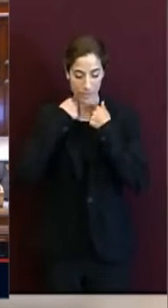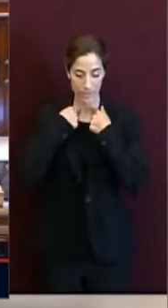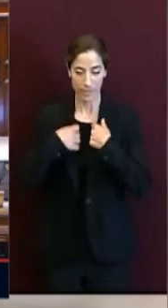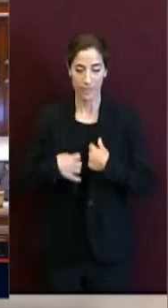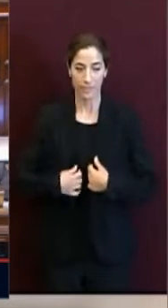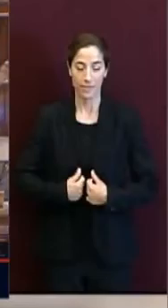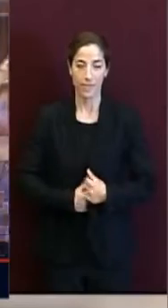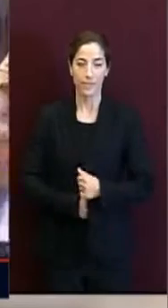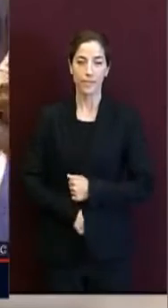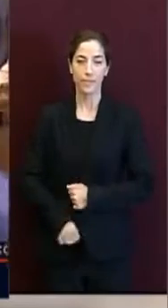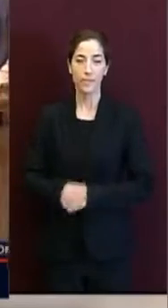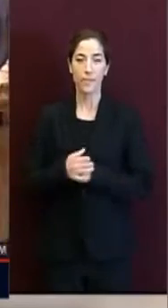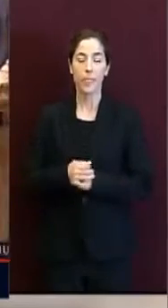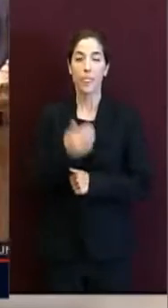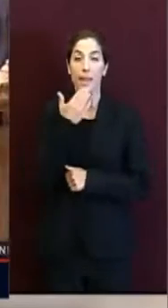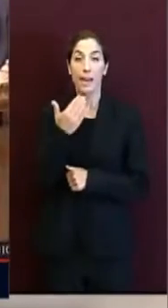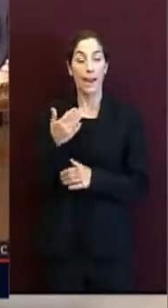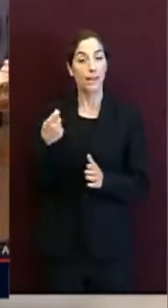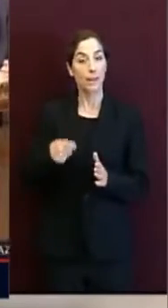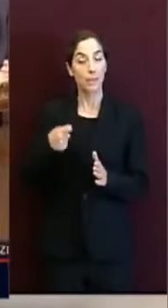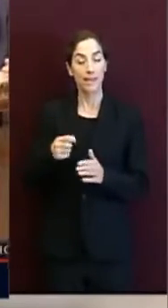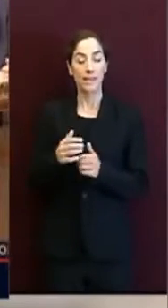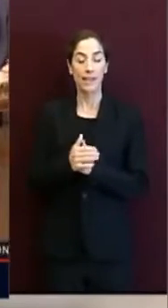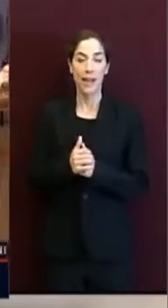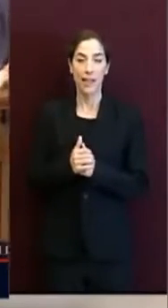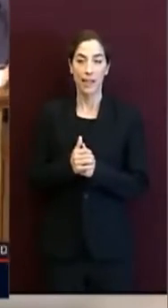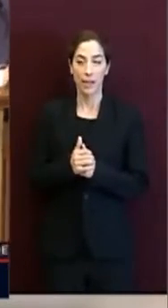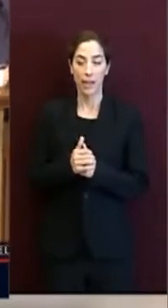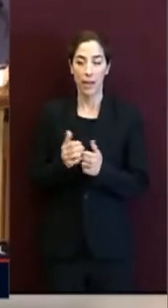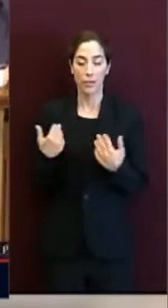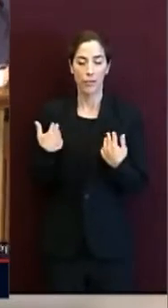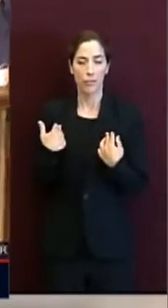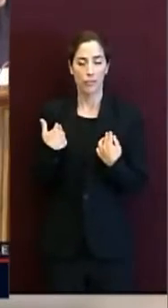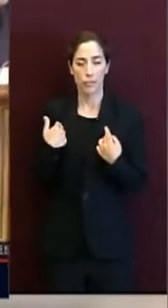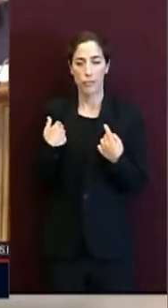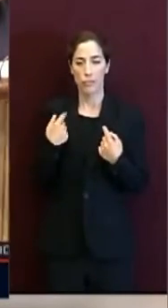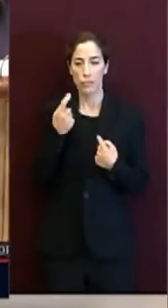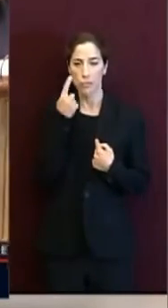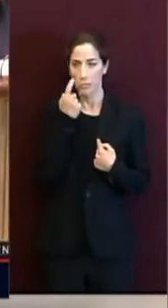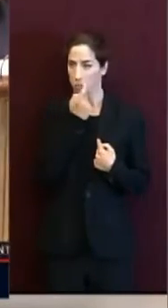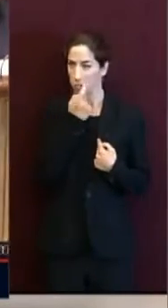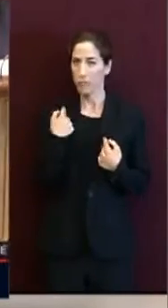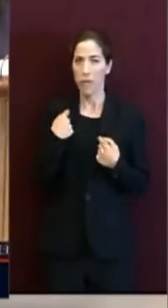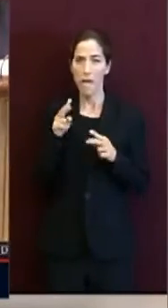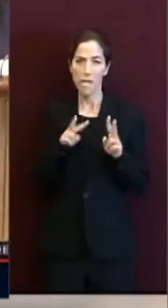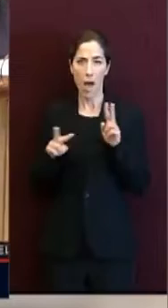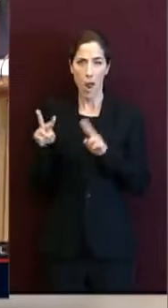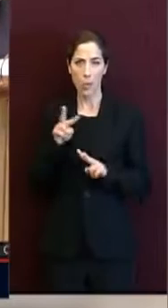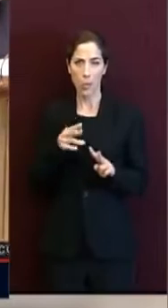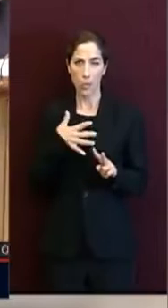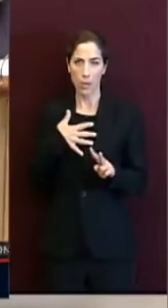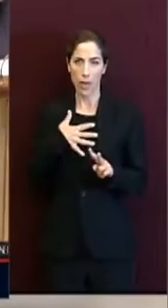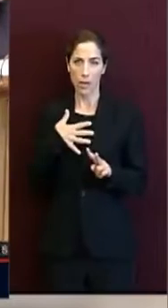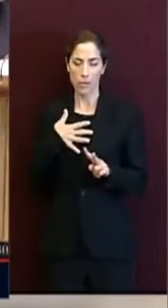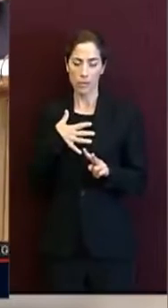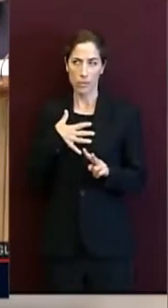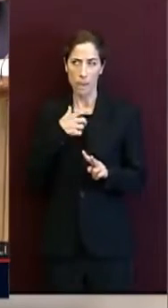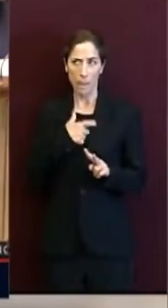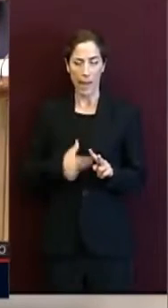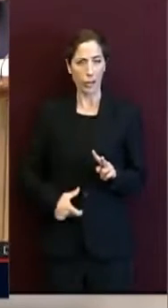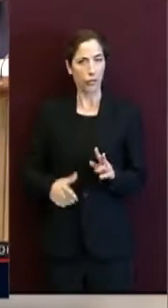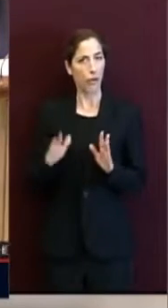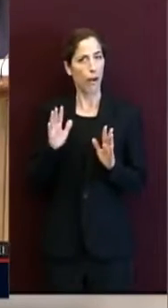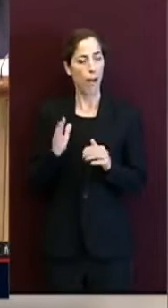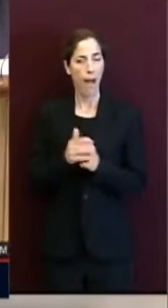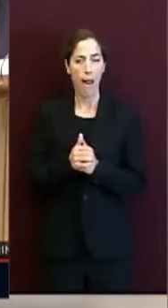Grazie, Presidente. Una mia valutazione assolutamente personale. Vorrei ribadire il mio